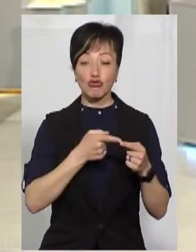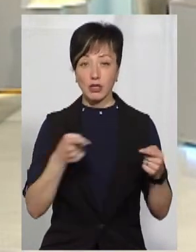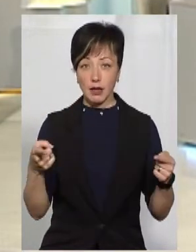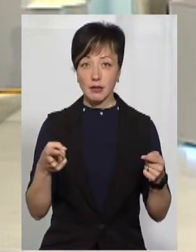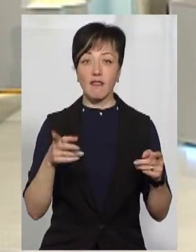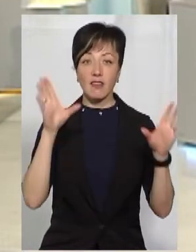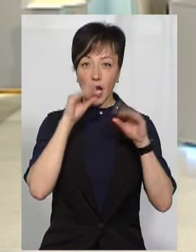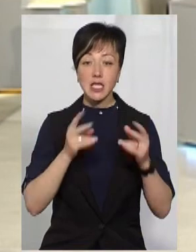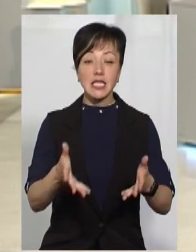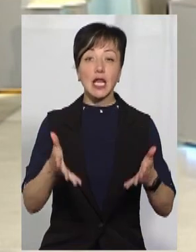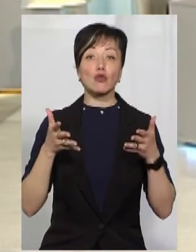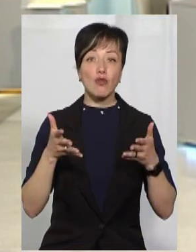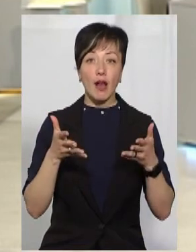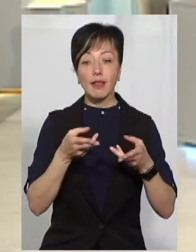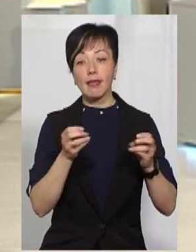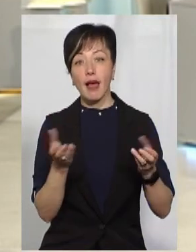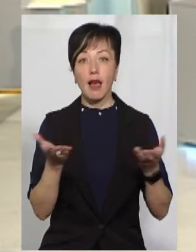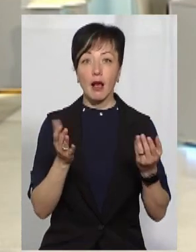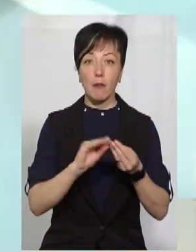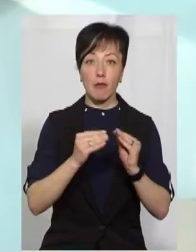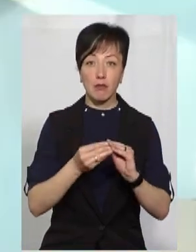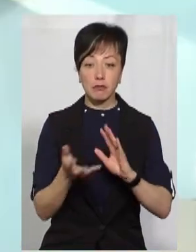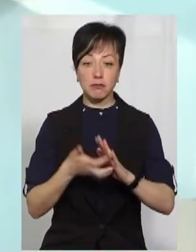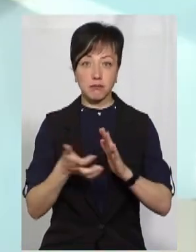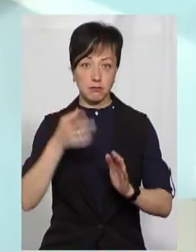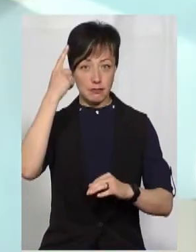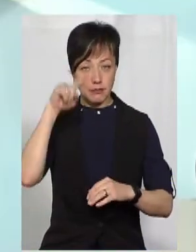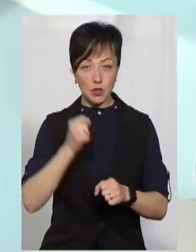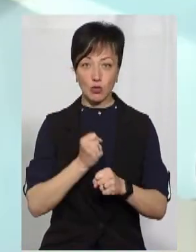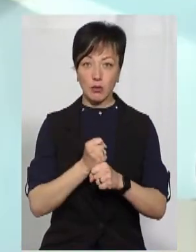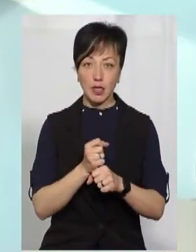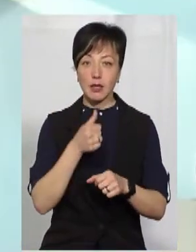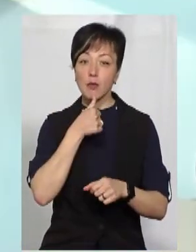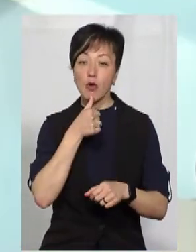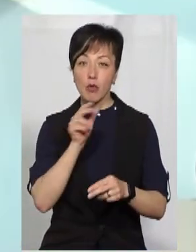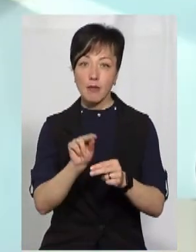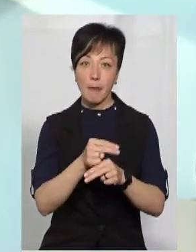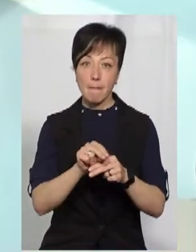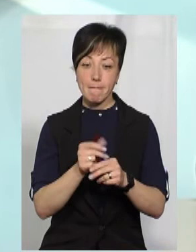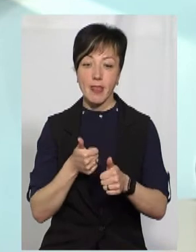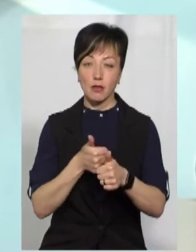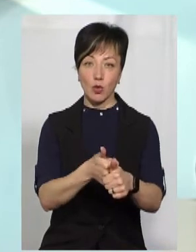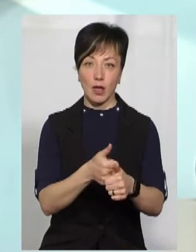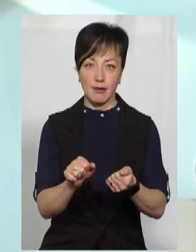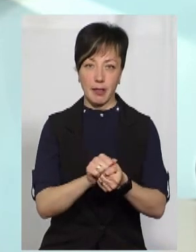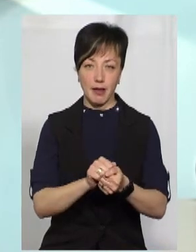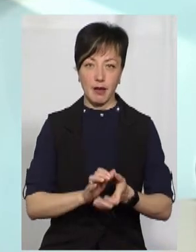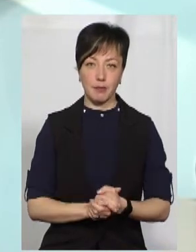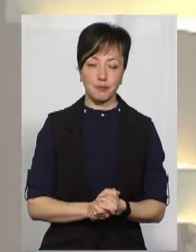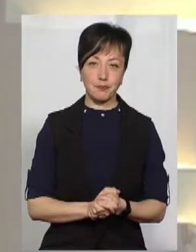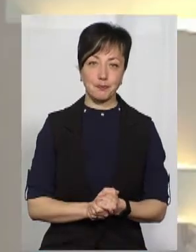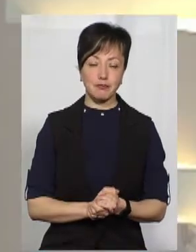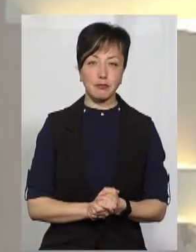цього процесу вдасться з'ясувати, де які є прогалини, і зробити спробу, і не здогнати той матеріал.